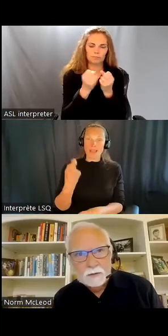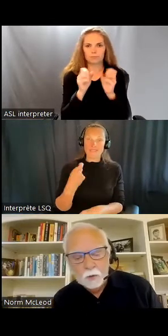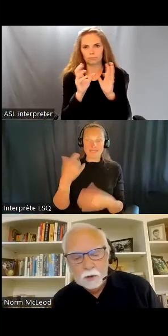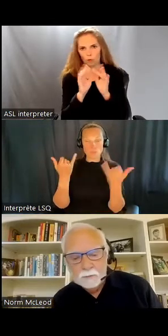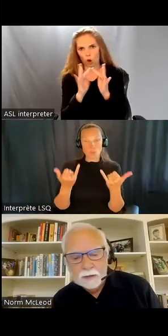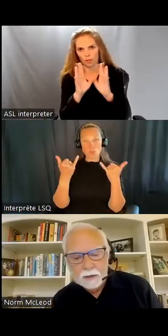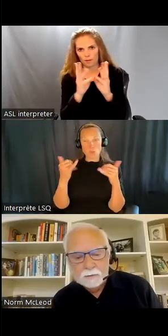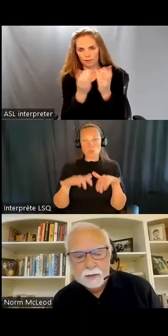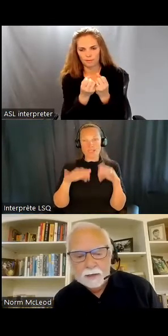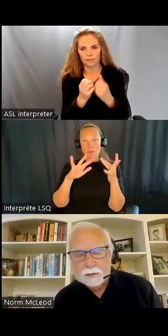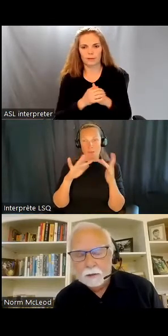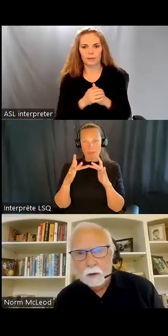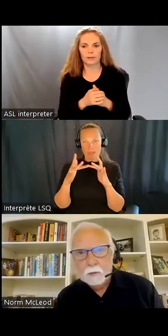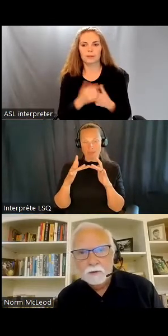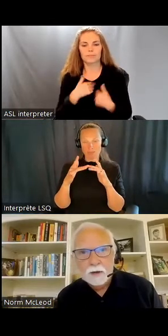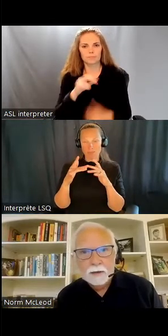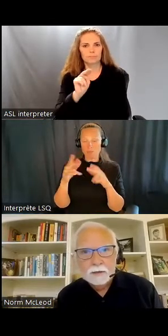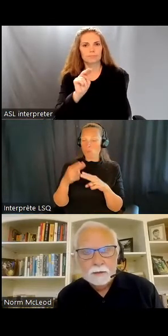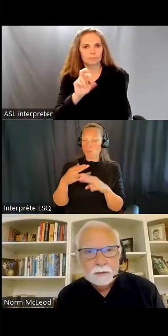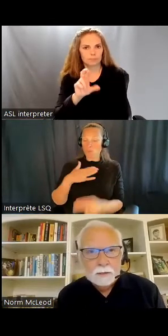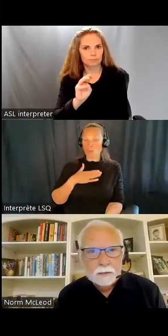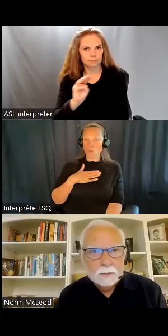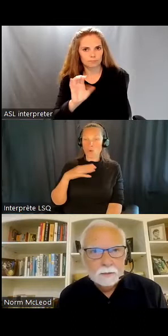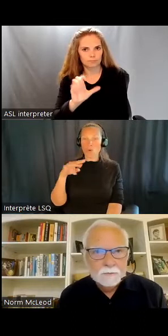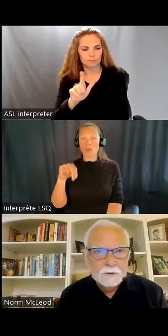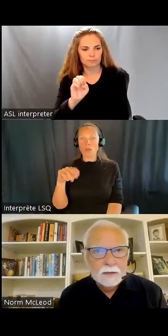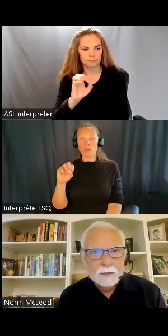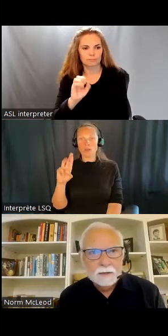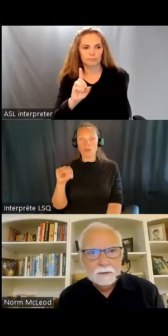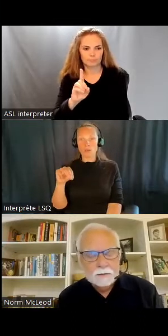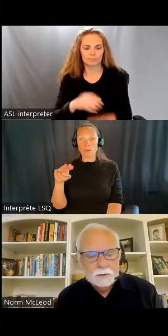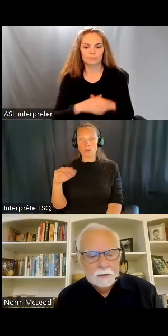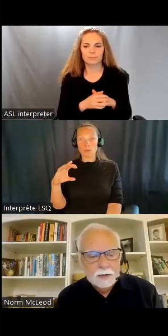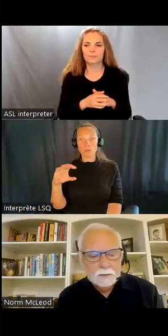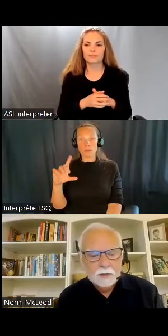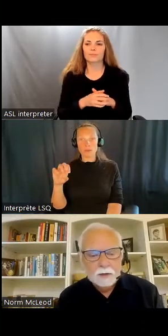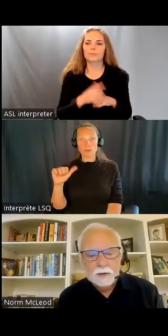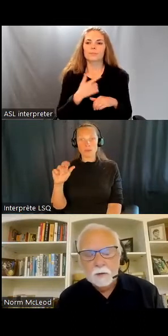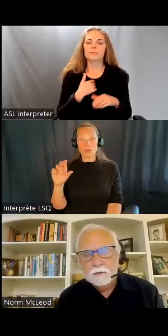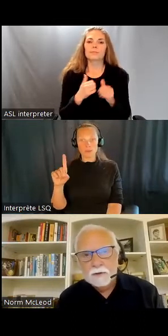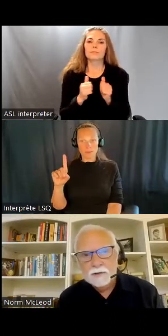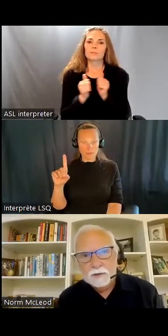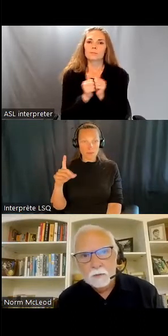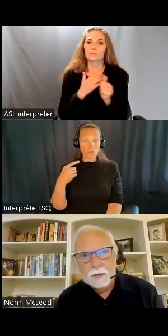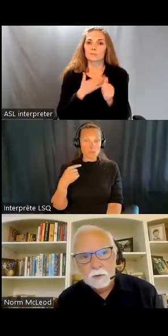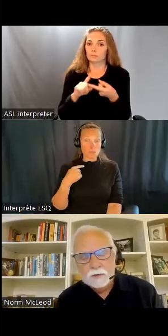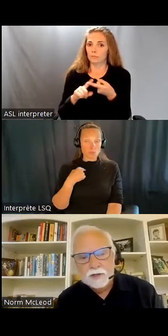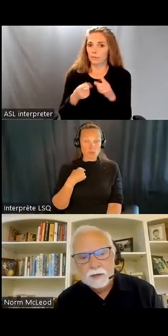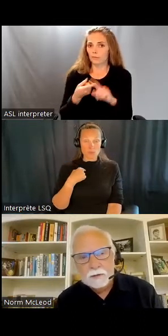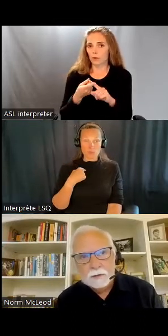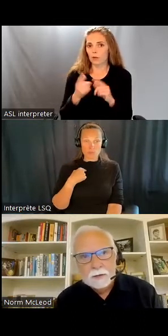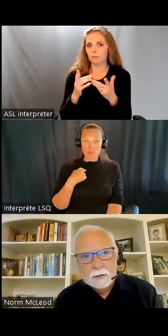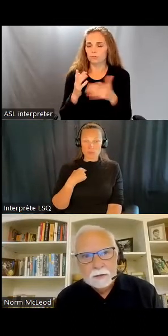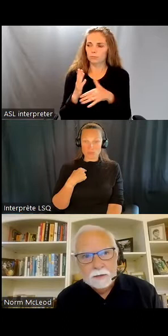Comme Jeff l'a dit, je m'appelle Norma Cloud et avec